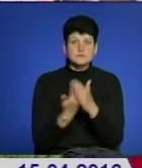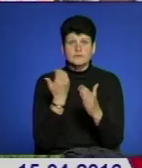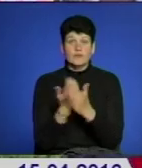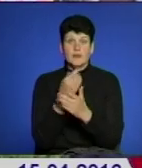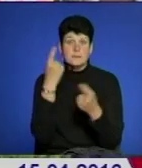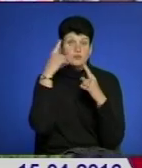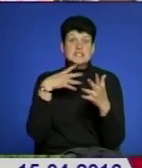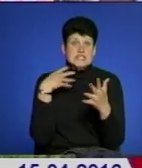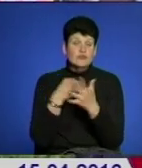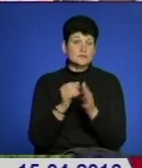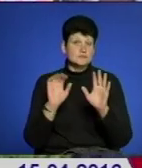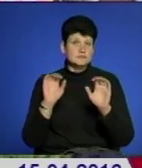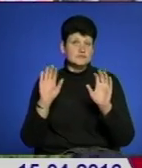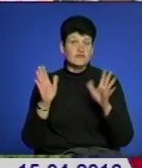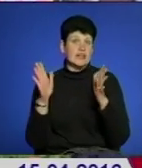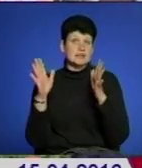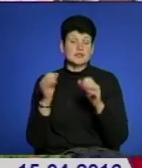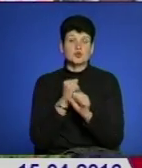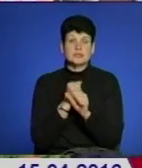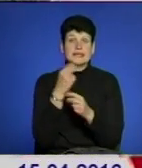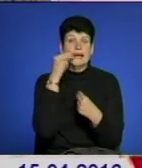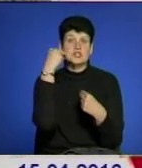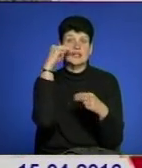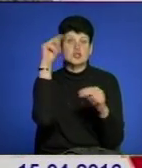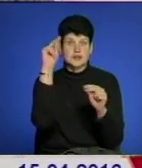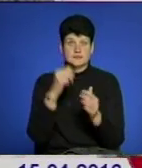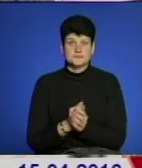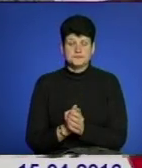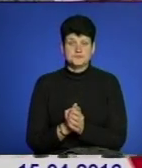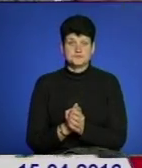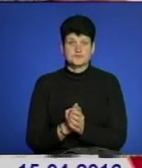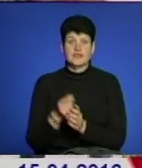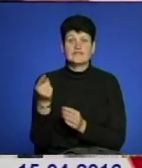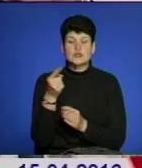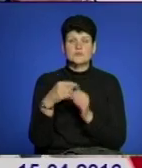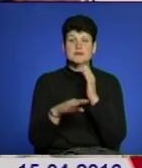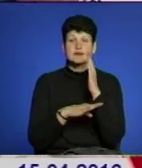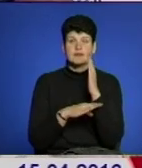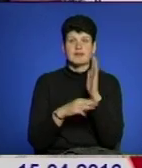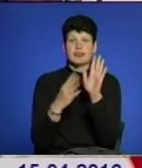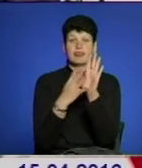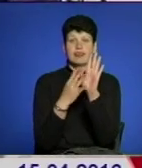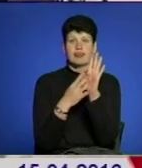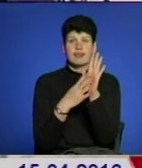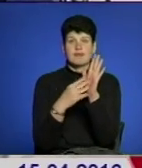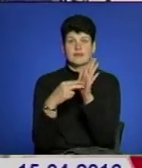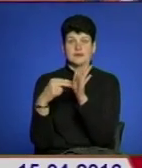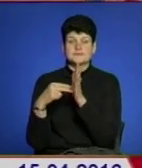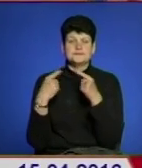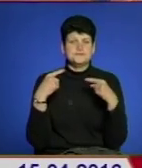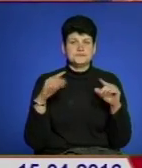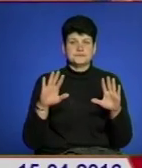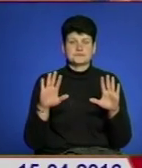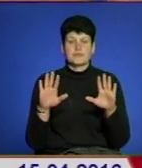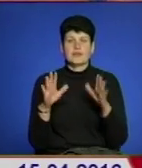свої варіанти, як розвинути цю тему, як зробити її кращою і ще кращою. У Тернопільському дереві дев'ять виходів для різних моделей телефонів.